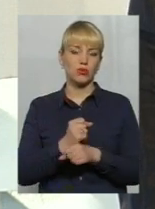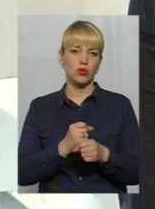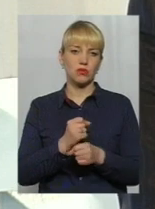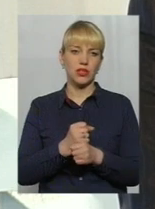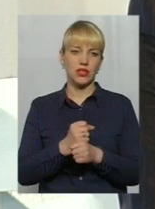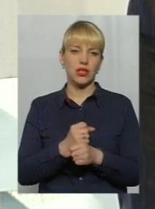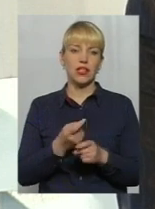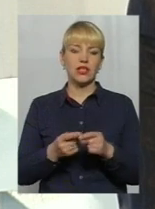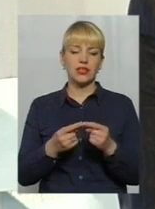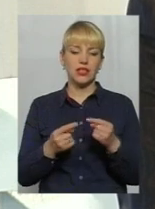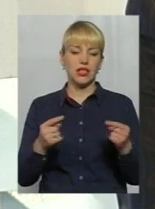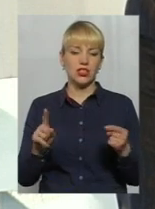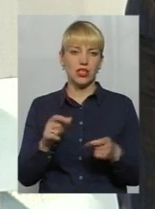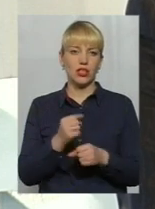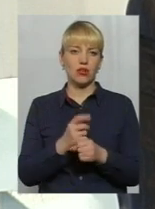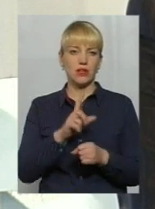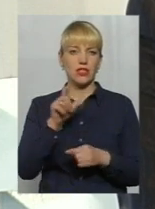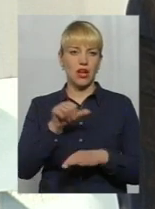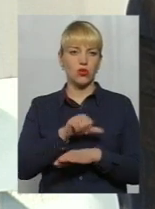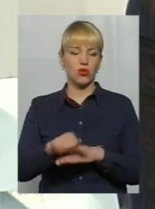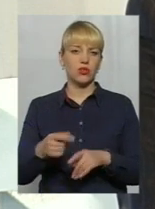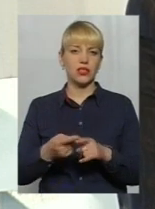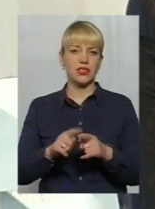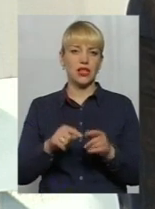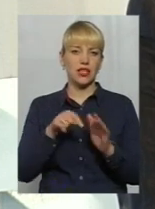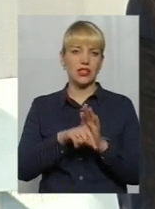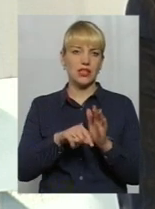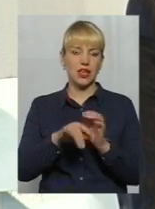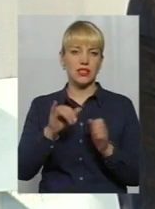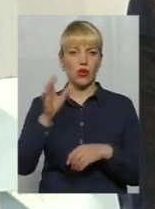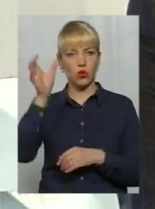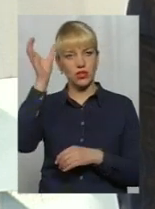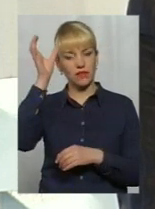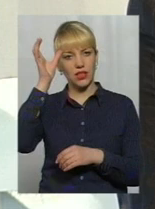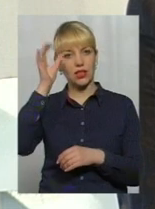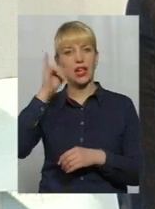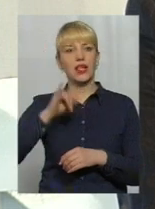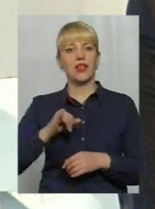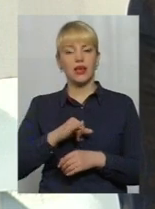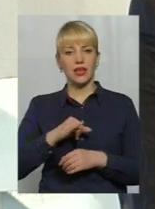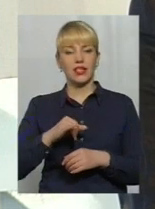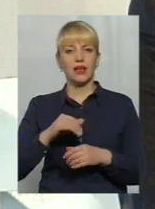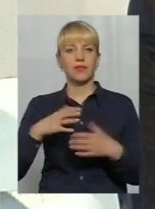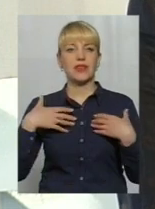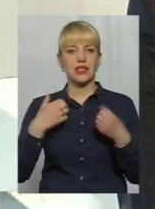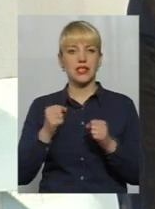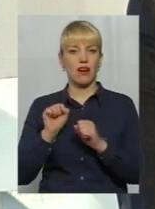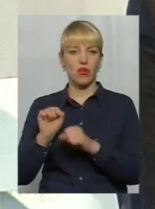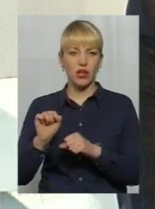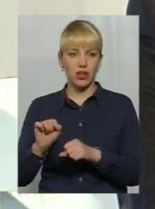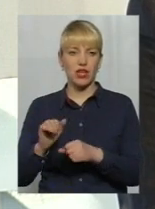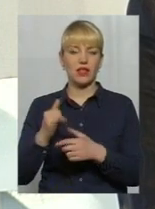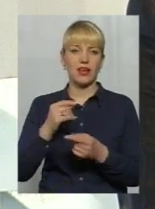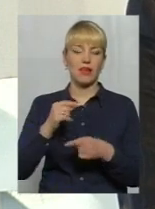ті речі, які робляться за кордоном. Це кисається і освіти, і здравоохранення, і